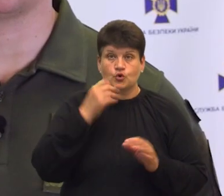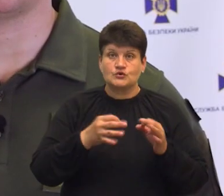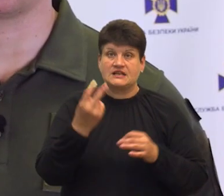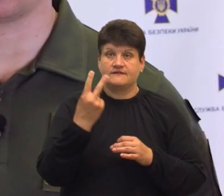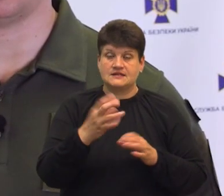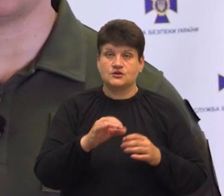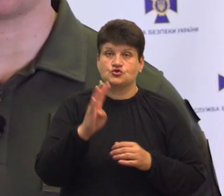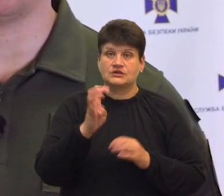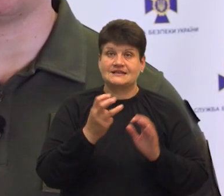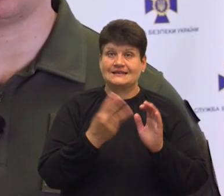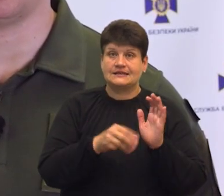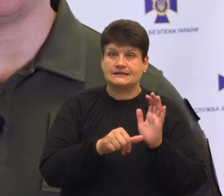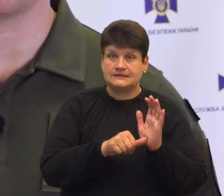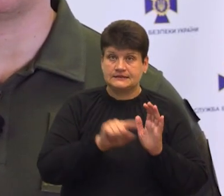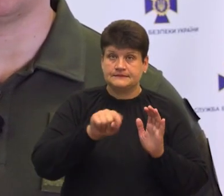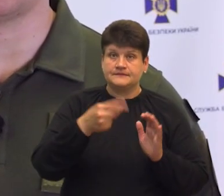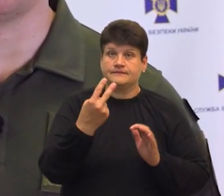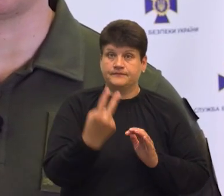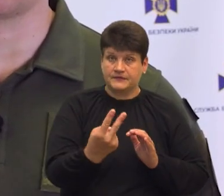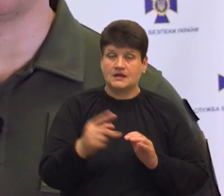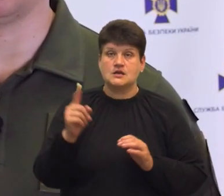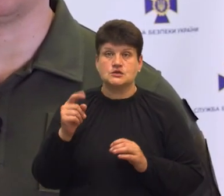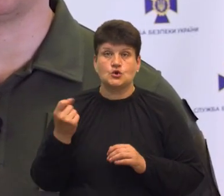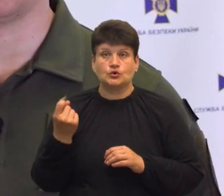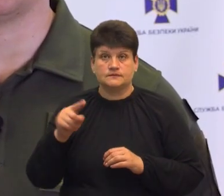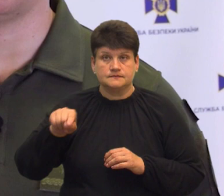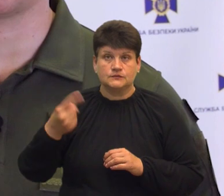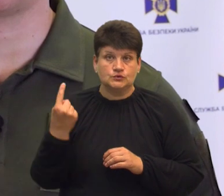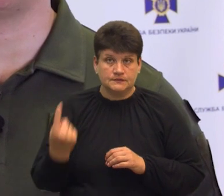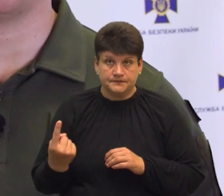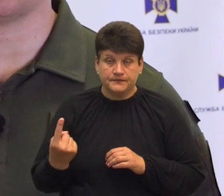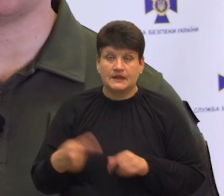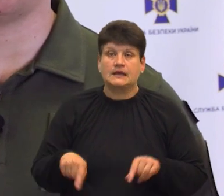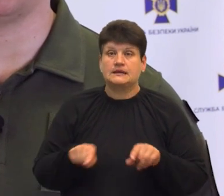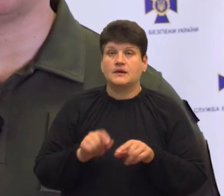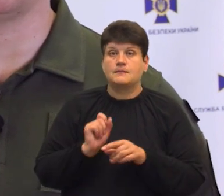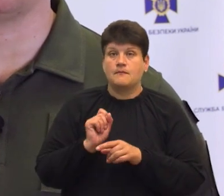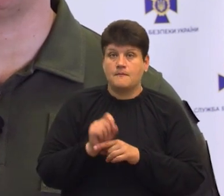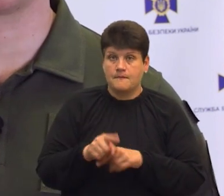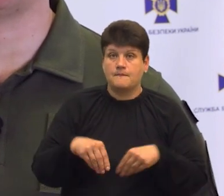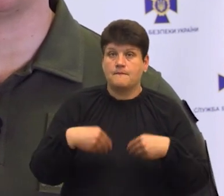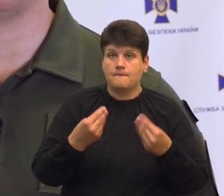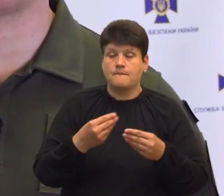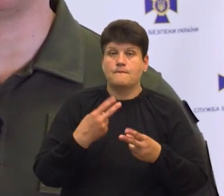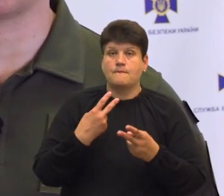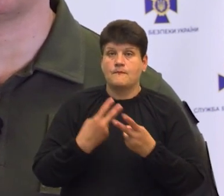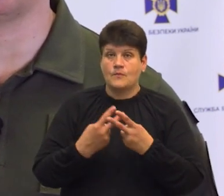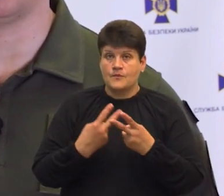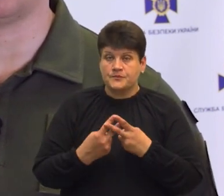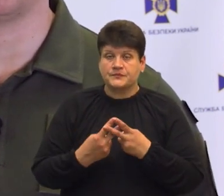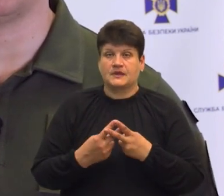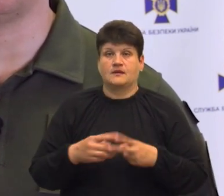саме 436-й зі значком 2 і 111-й зі значком 1. Та призначує йому покарання у вигляді п'яти років позбавлення волі з